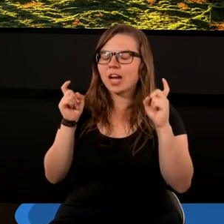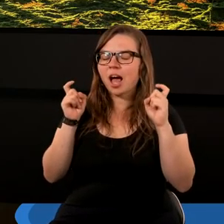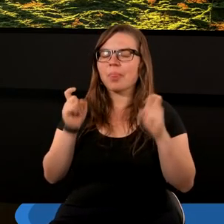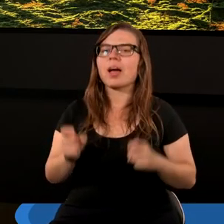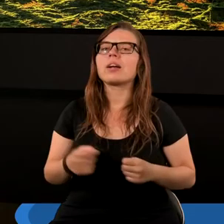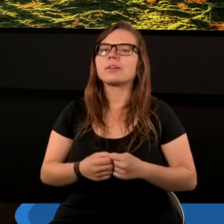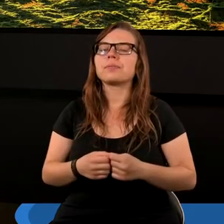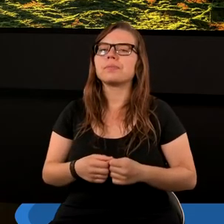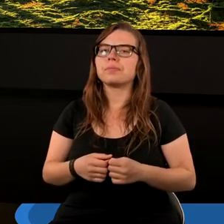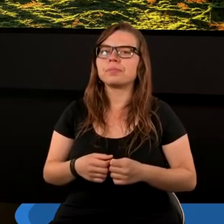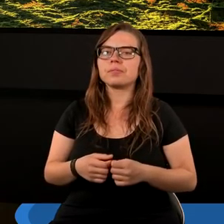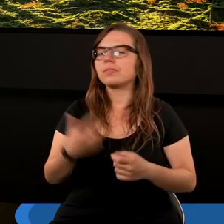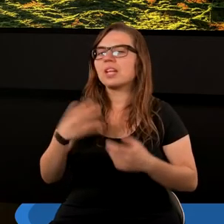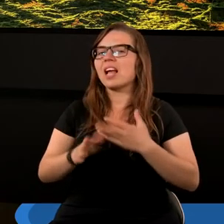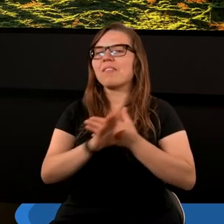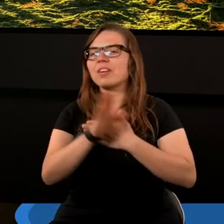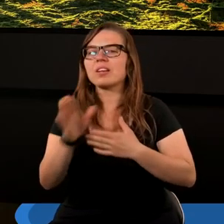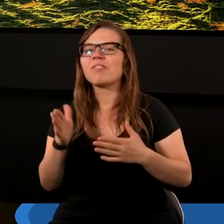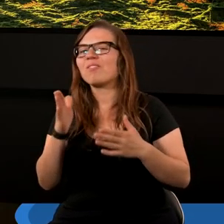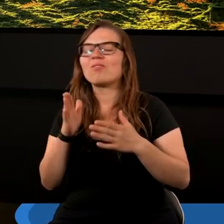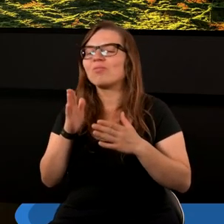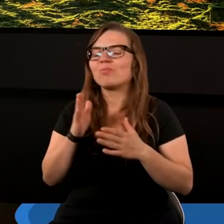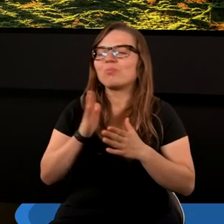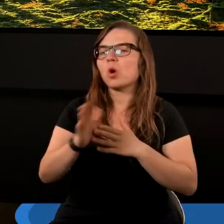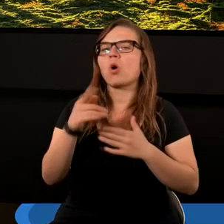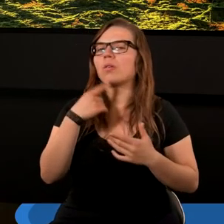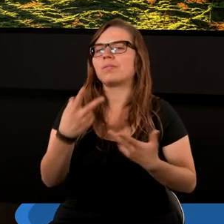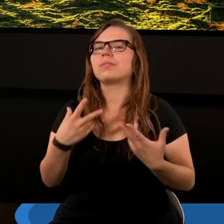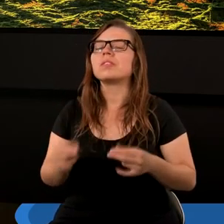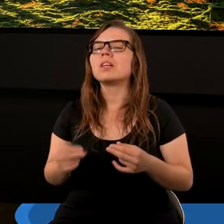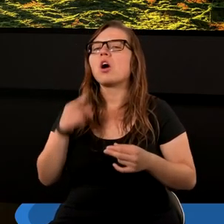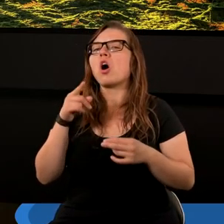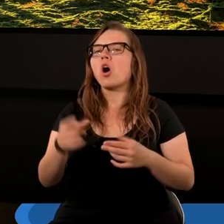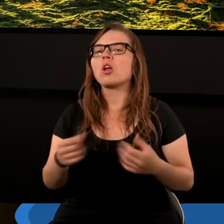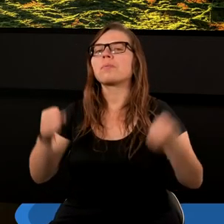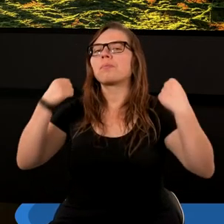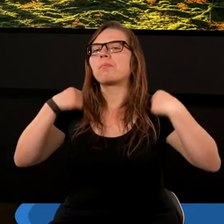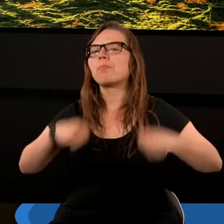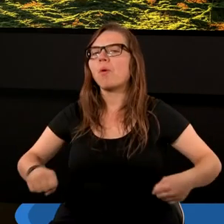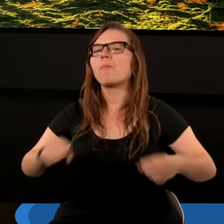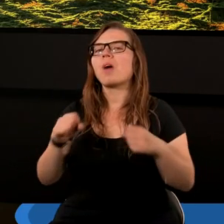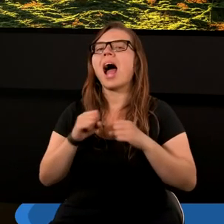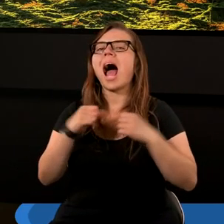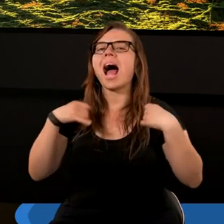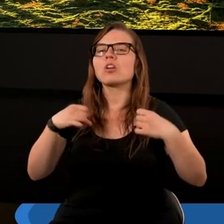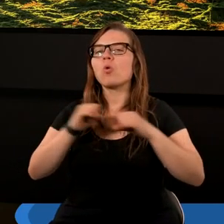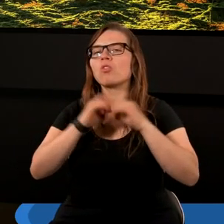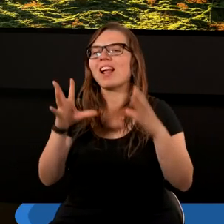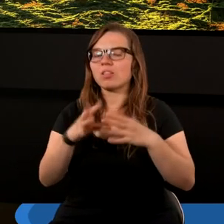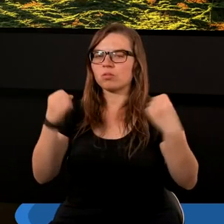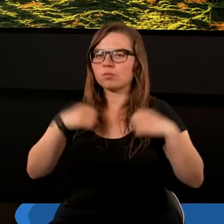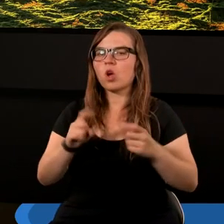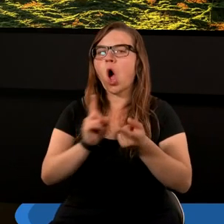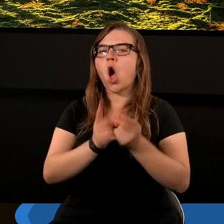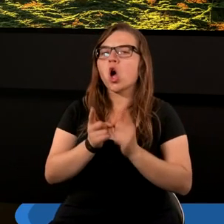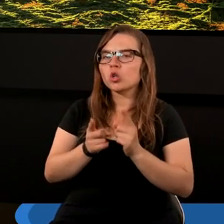nie występuje wprost. On przybiera postać anioła światłości. On